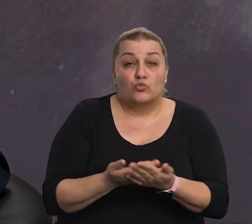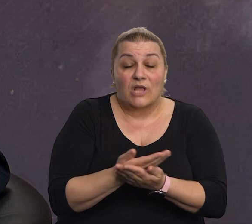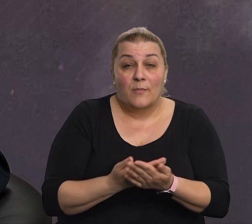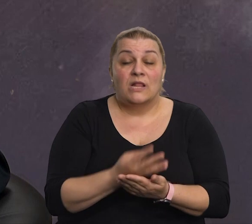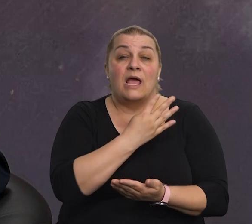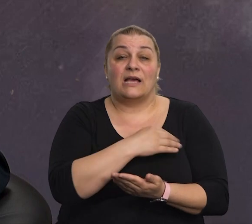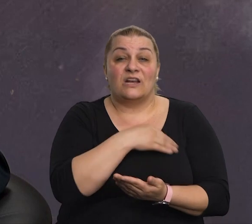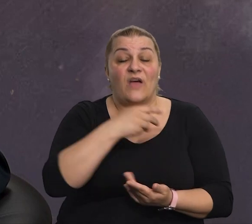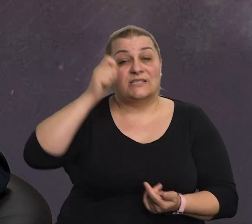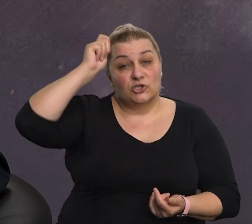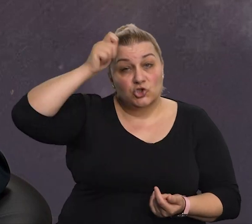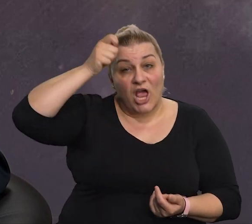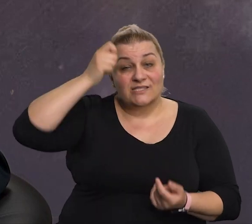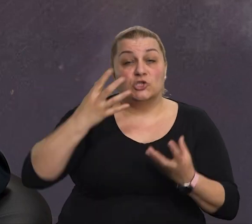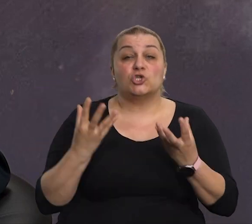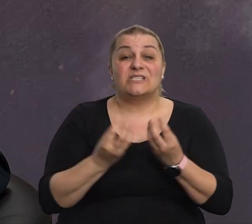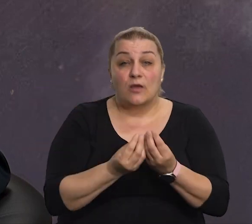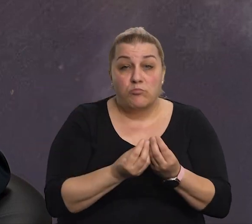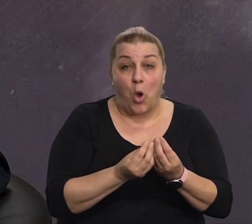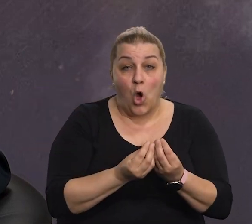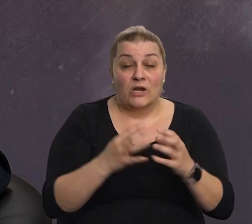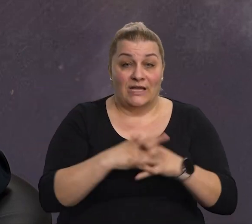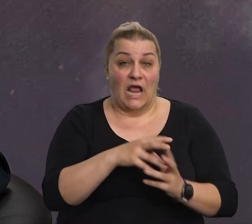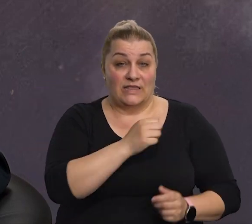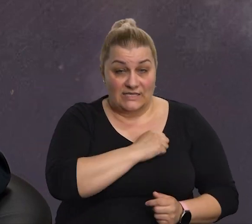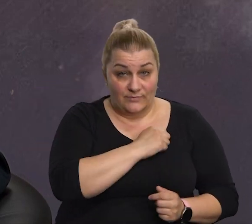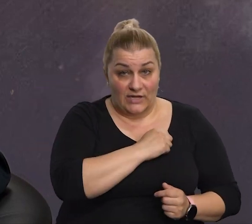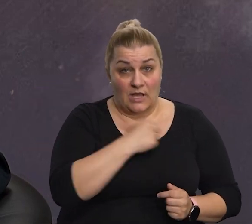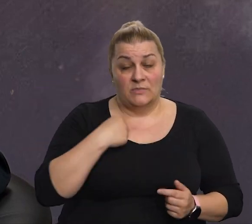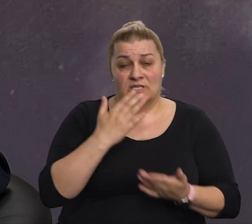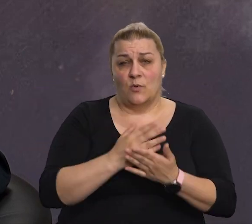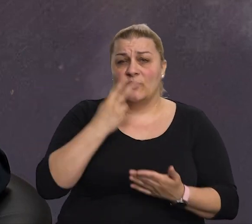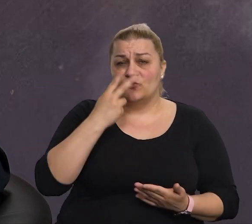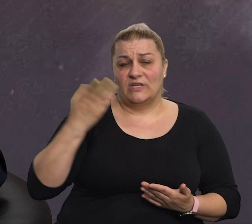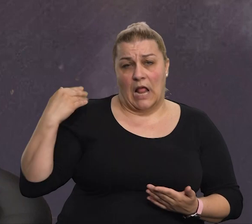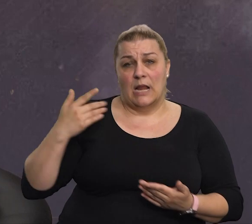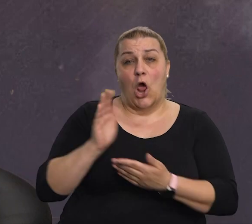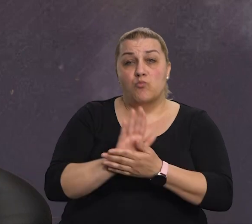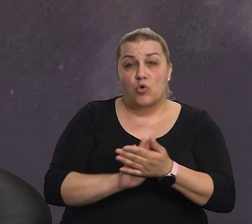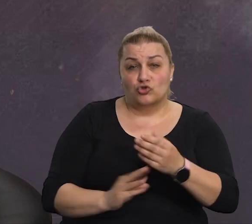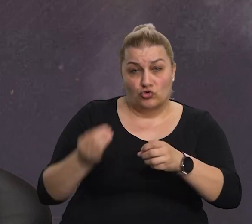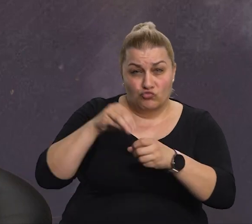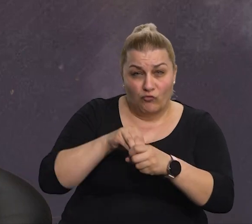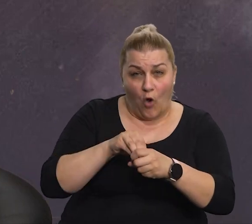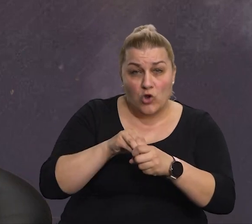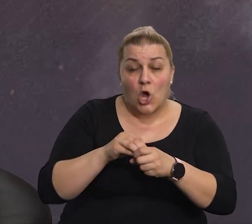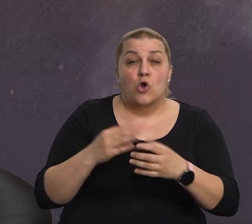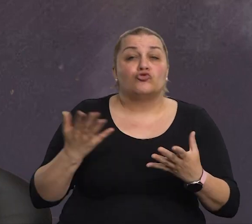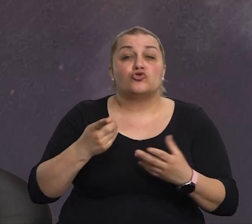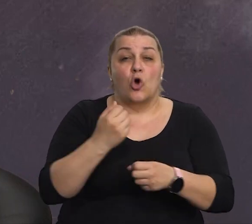Hrvatski časnički zbor grada Splita, videli smo samo modu, čini se bavi, koliko je sve samo